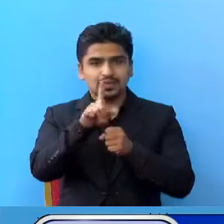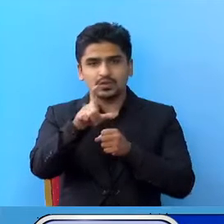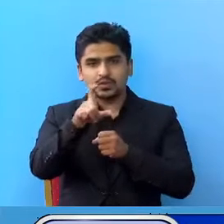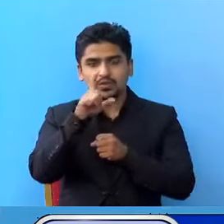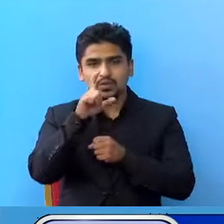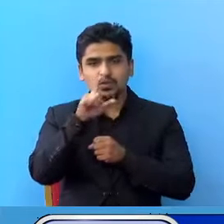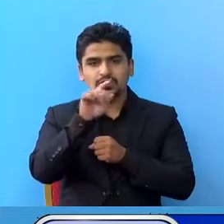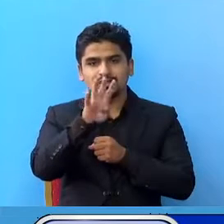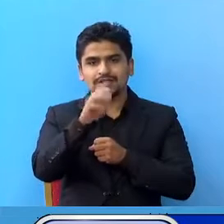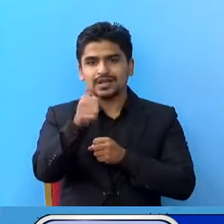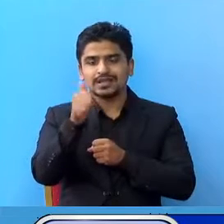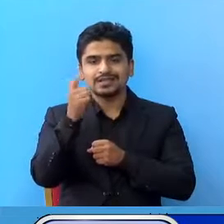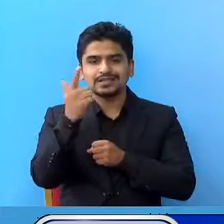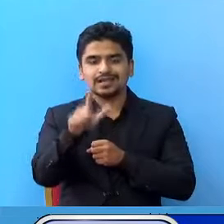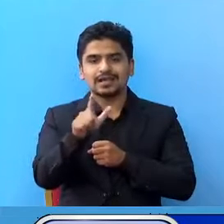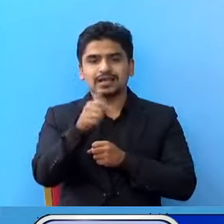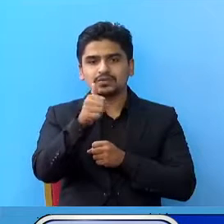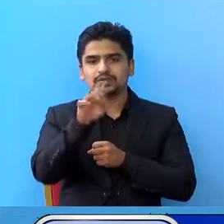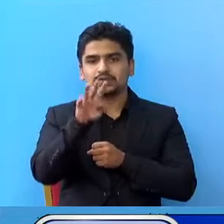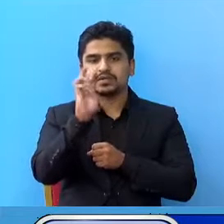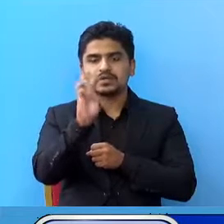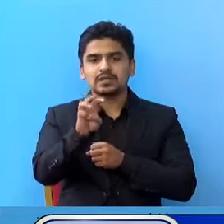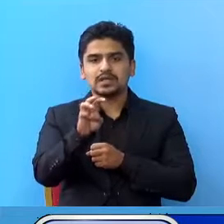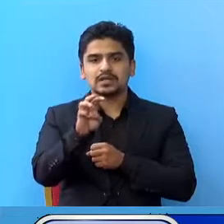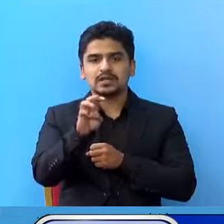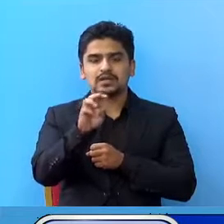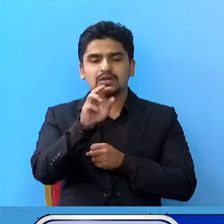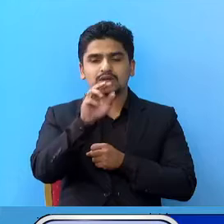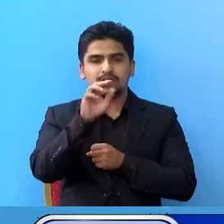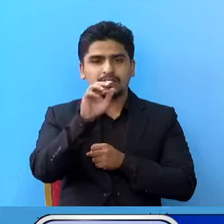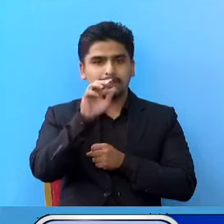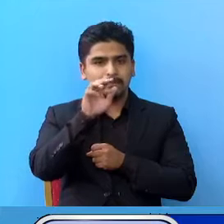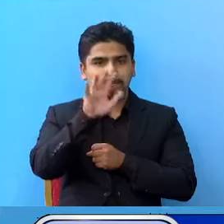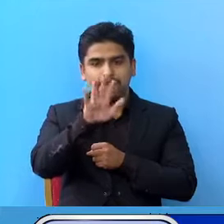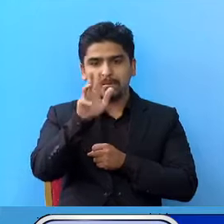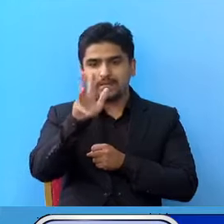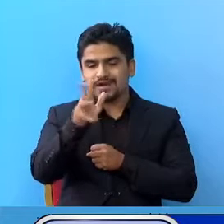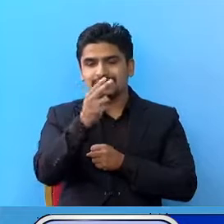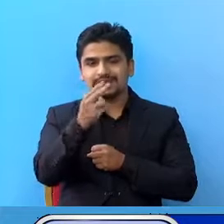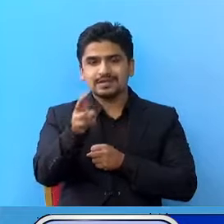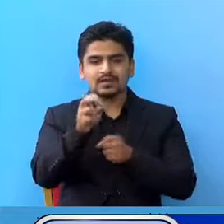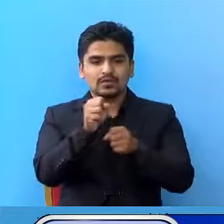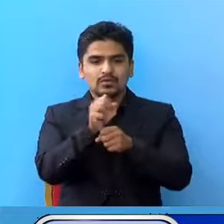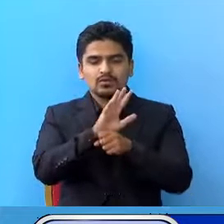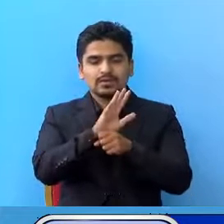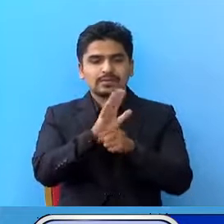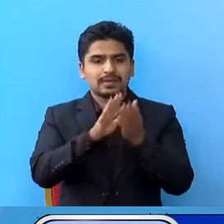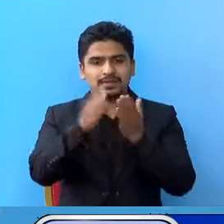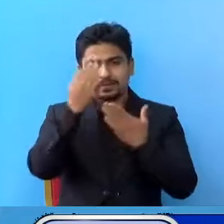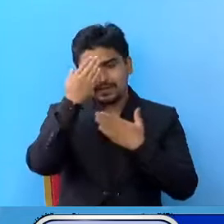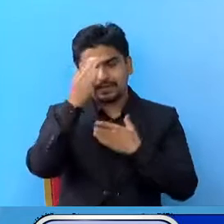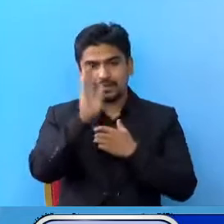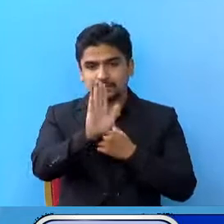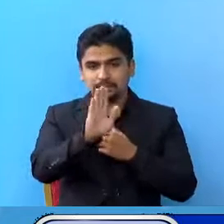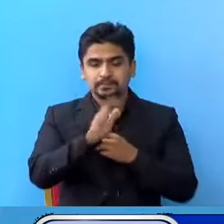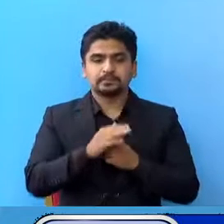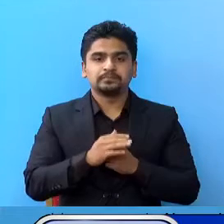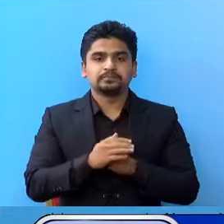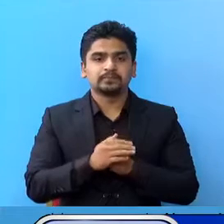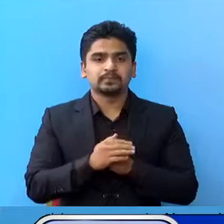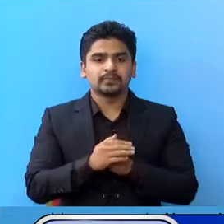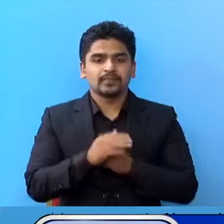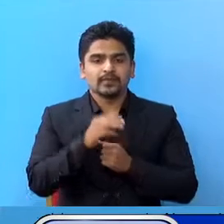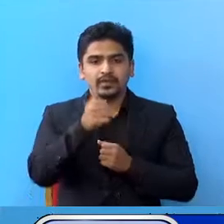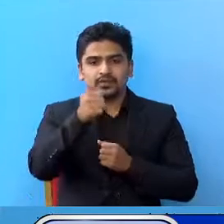करोड 46,64,69 जनावेक्ति अरू COVID-19 बाटा संकन्मी तुनवाई को चावने